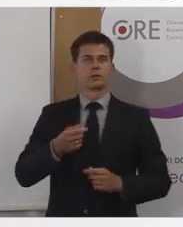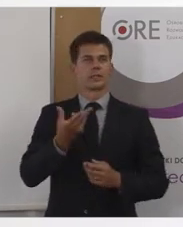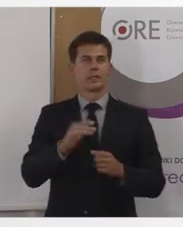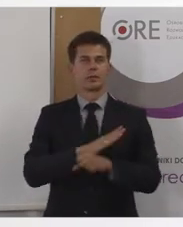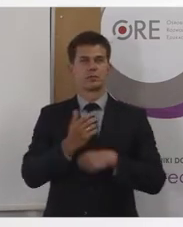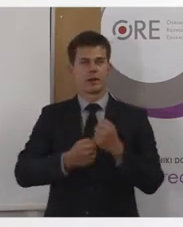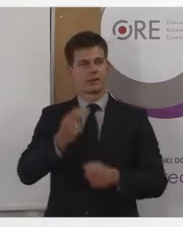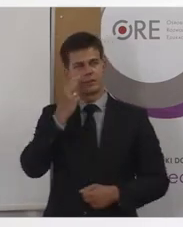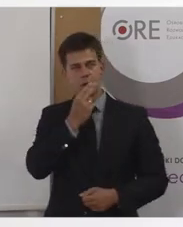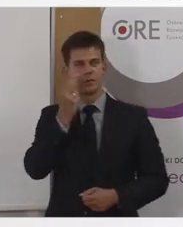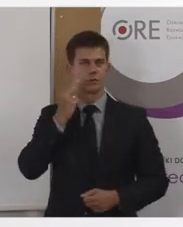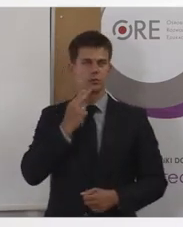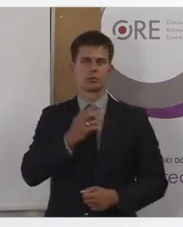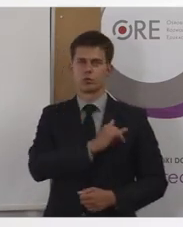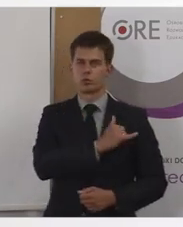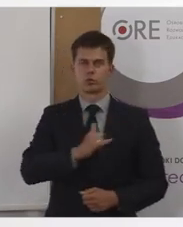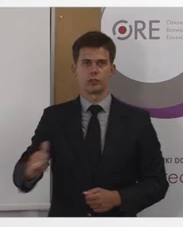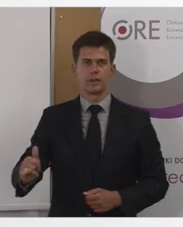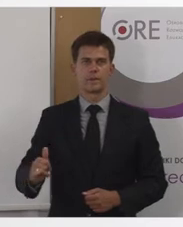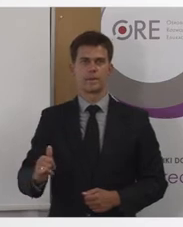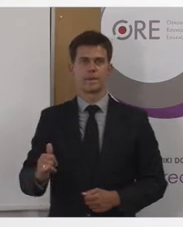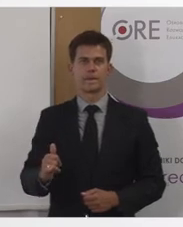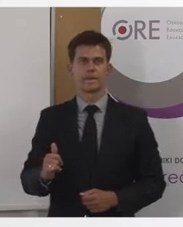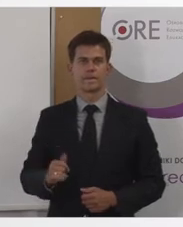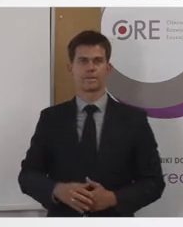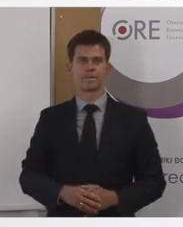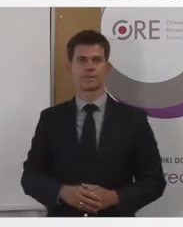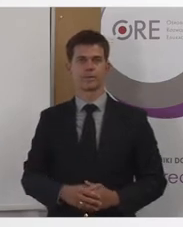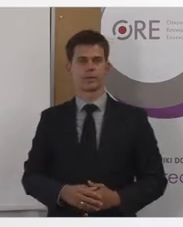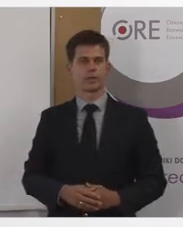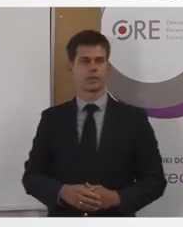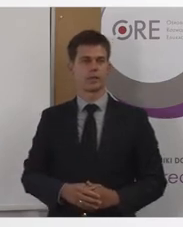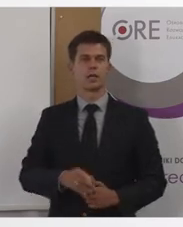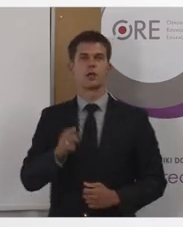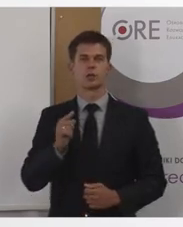sensoryczną, czyli niepełnosprawność wzroku i słuchu,